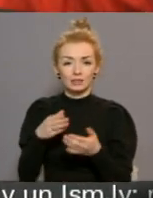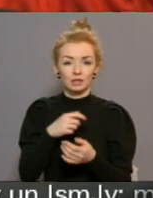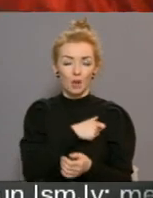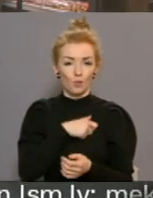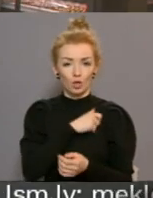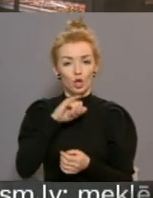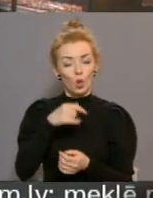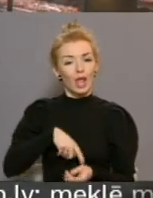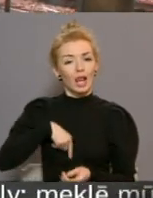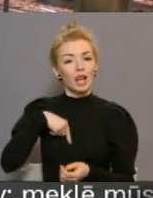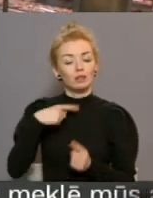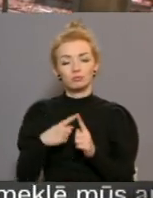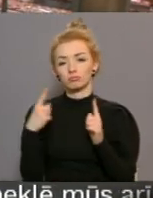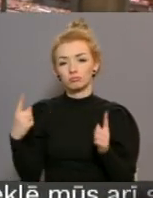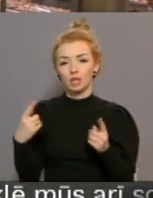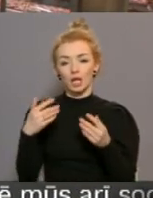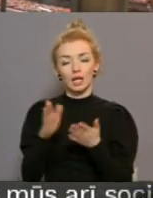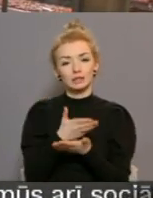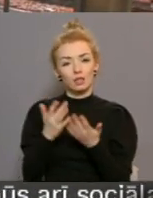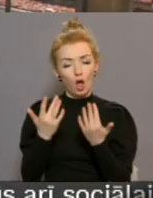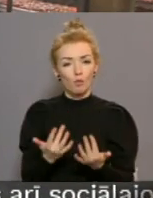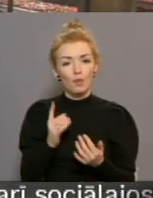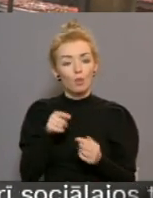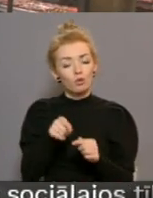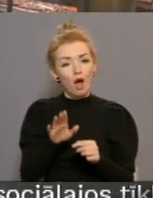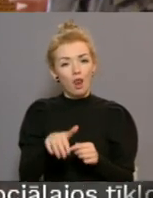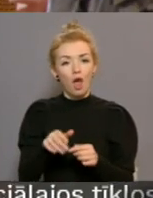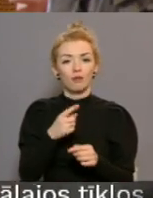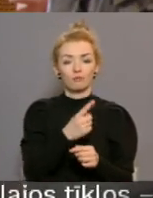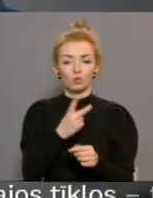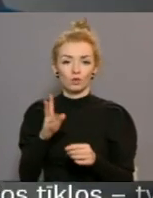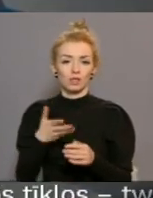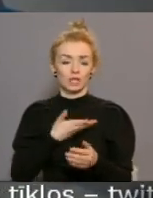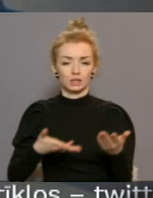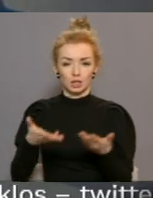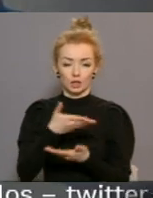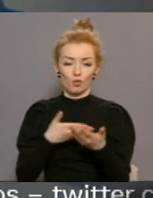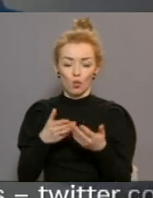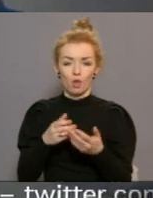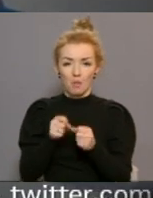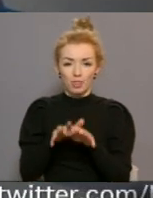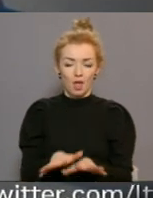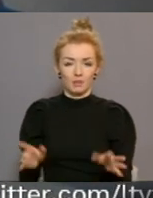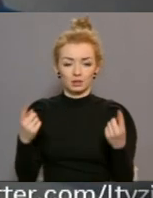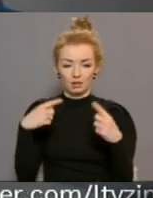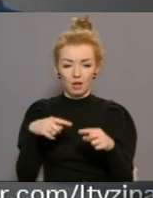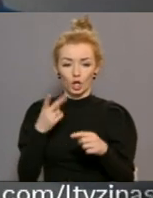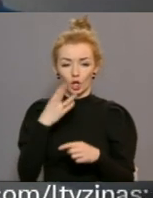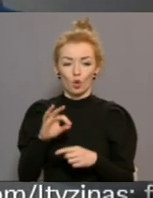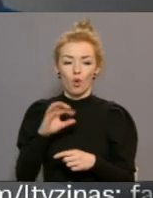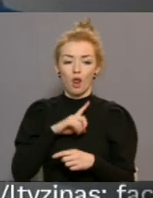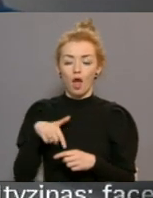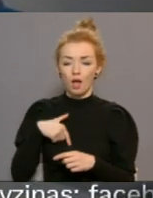risinājumam jābūt tādam, kas ļauj komersantiem un sabiedrībai sadzīvot ar pandēmiju. No ekonomikas, Latvijas ekonomikas